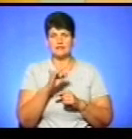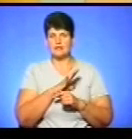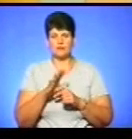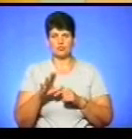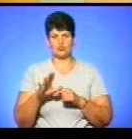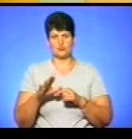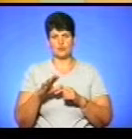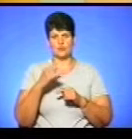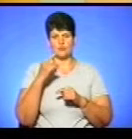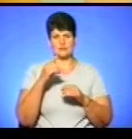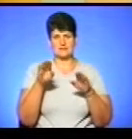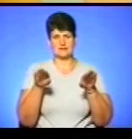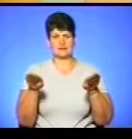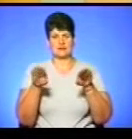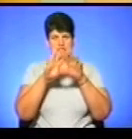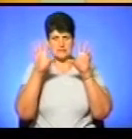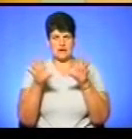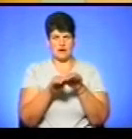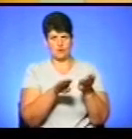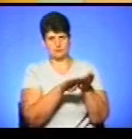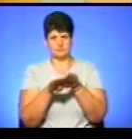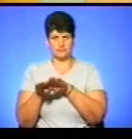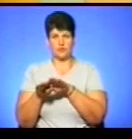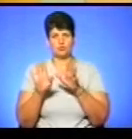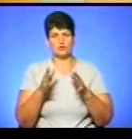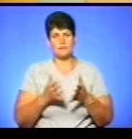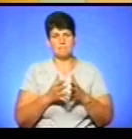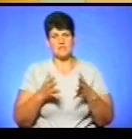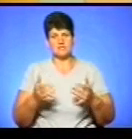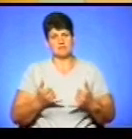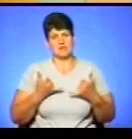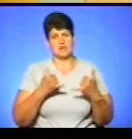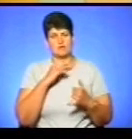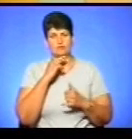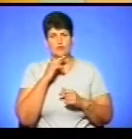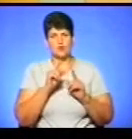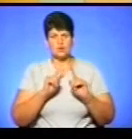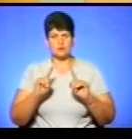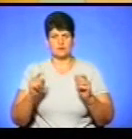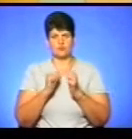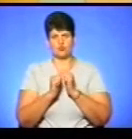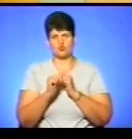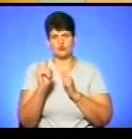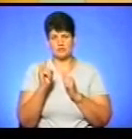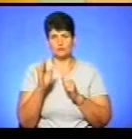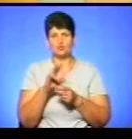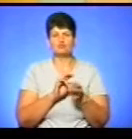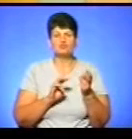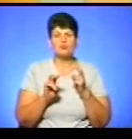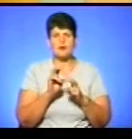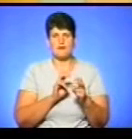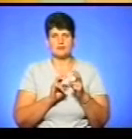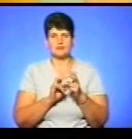загальну планку оцінювання, що будуть більше приділяти увагу особливостям кожної дитини, будуть шукати